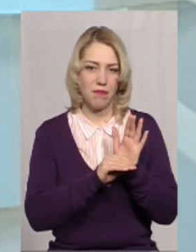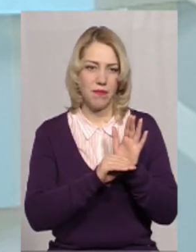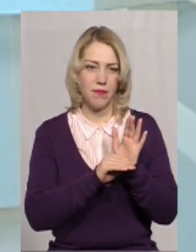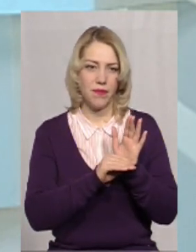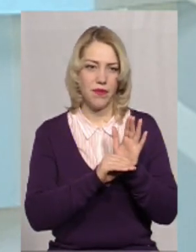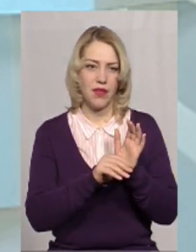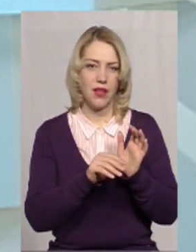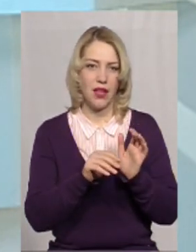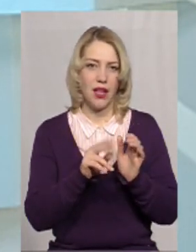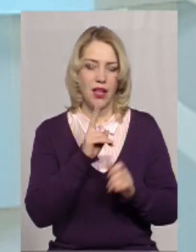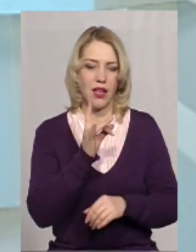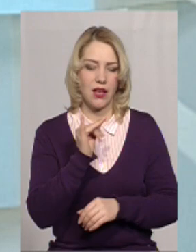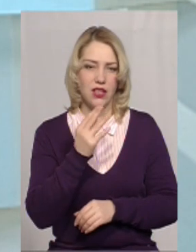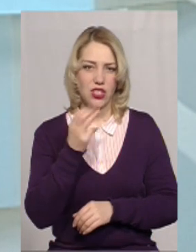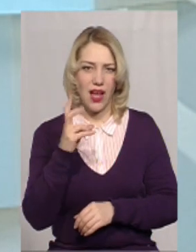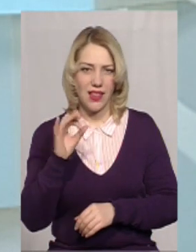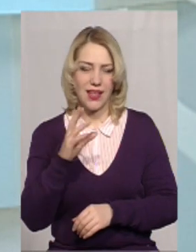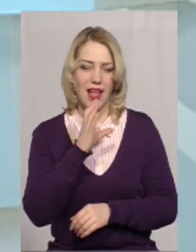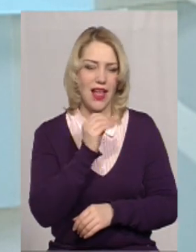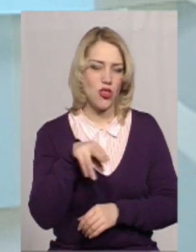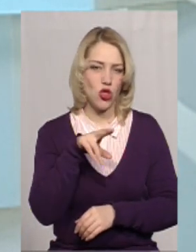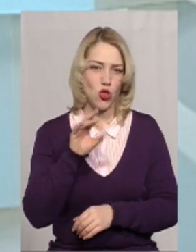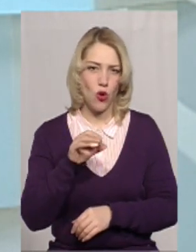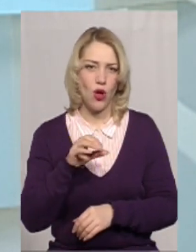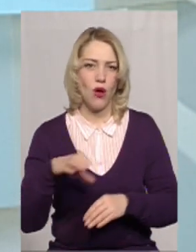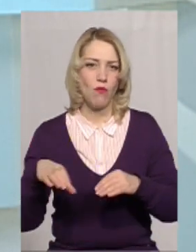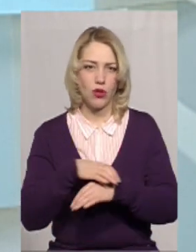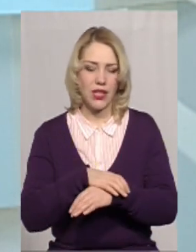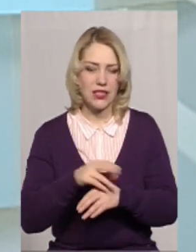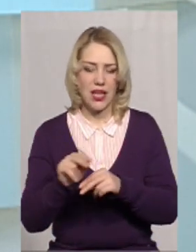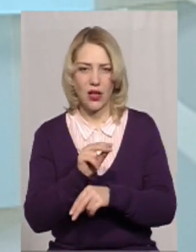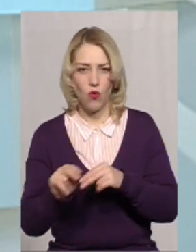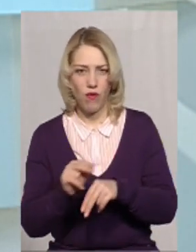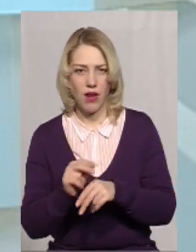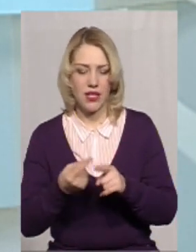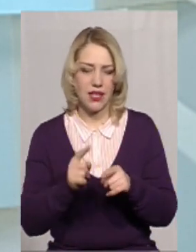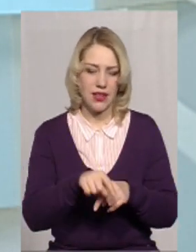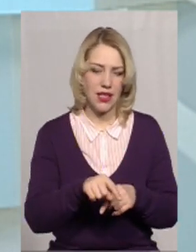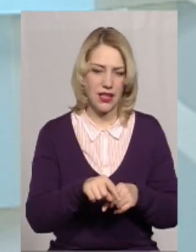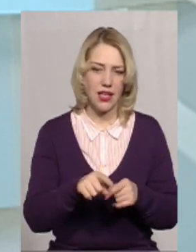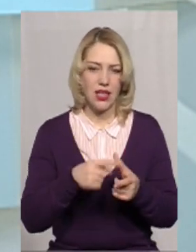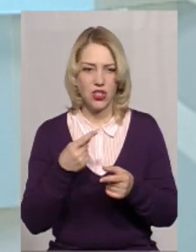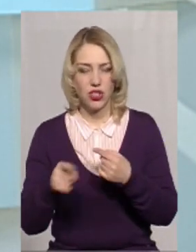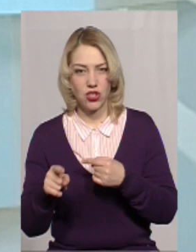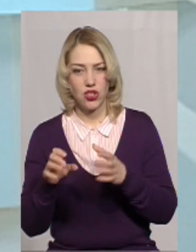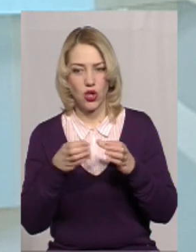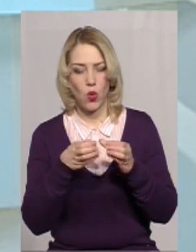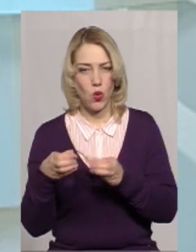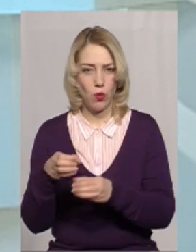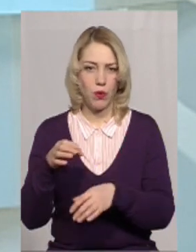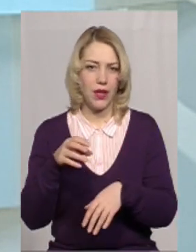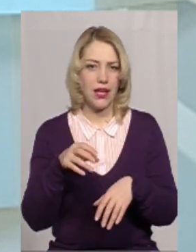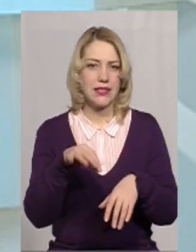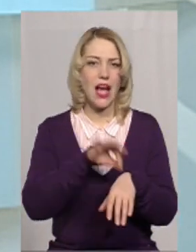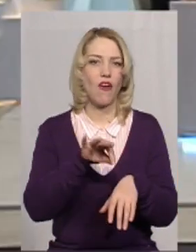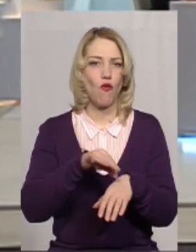кришталиків, ендопротезів, лікування тих чи інших груп захворювань.